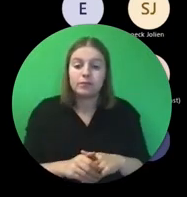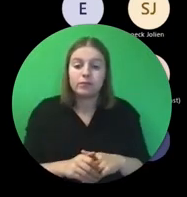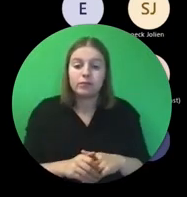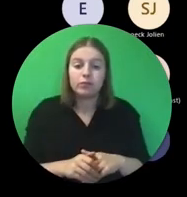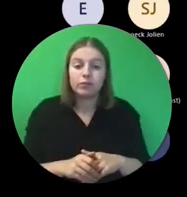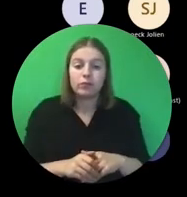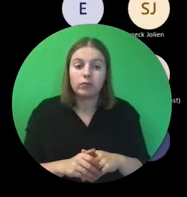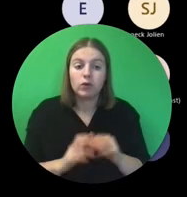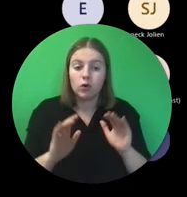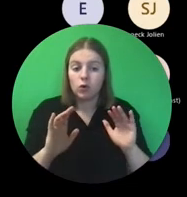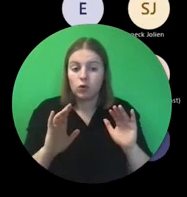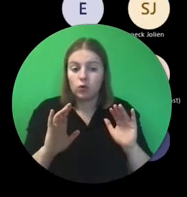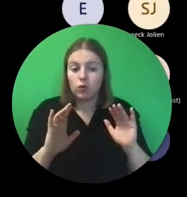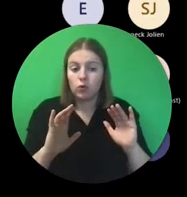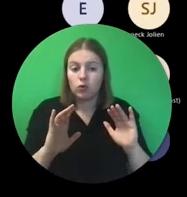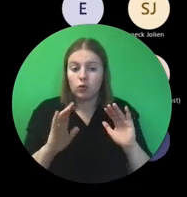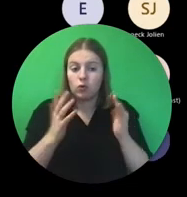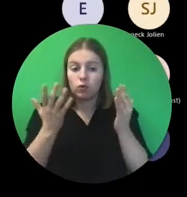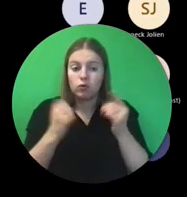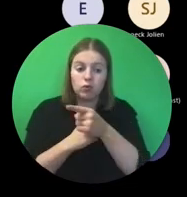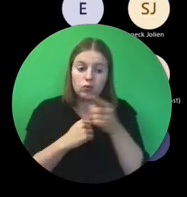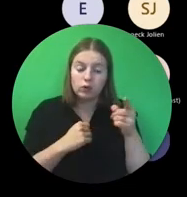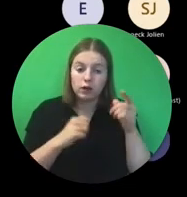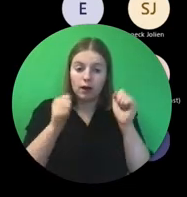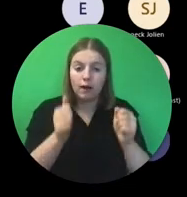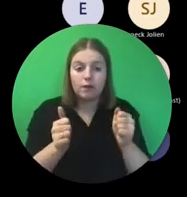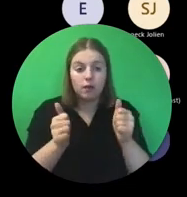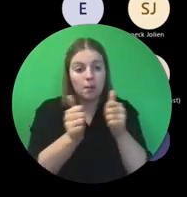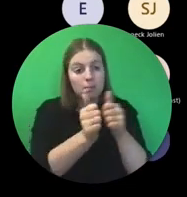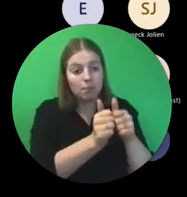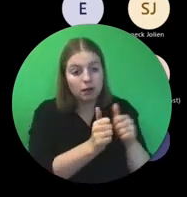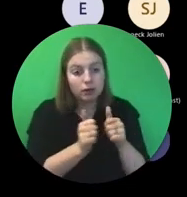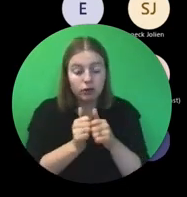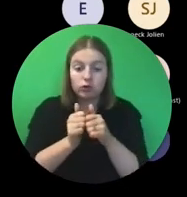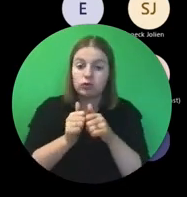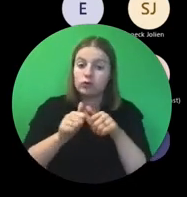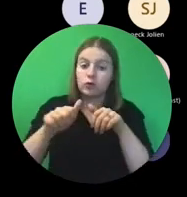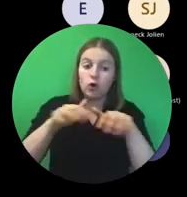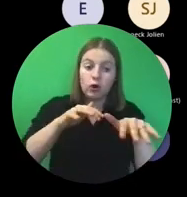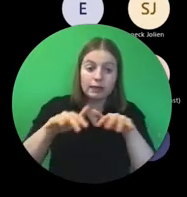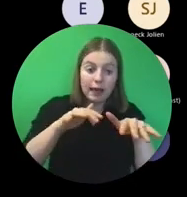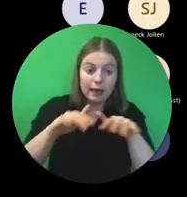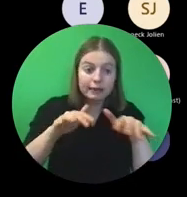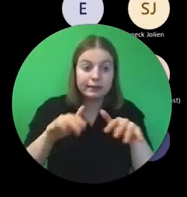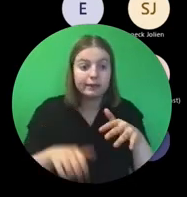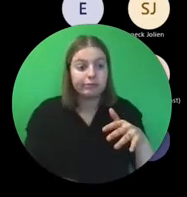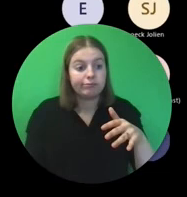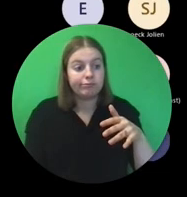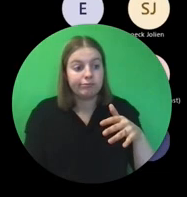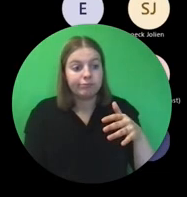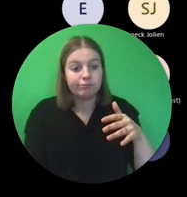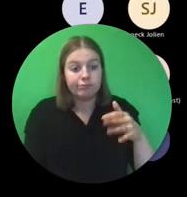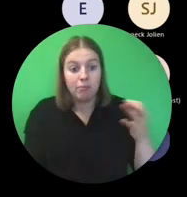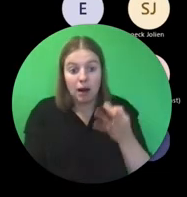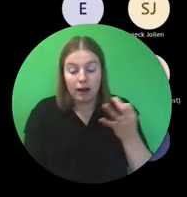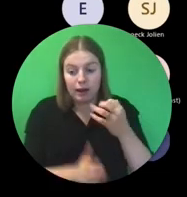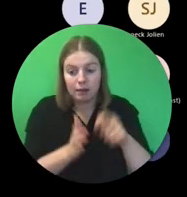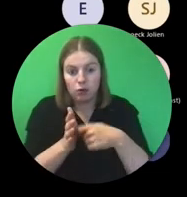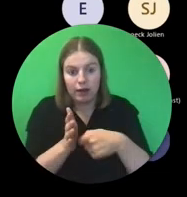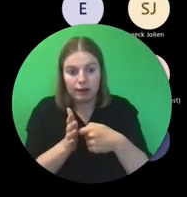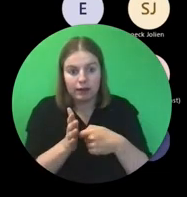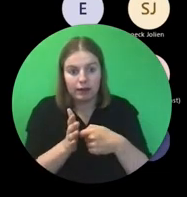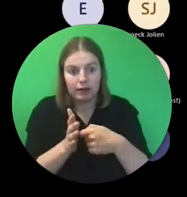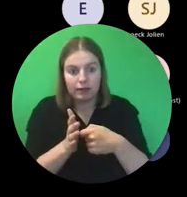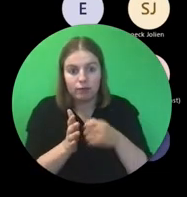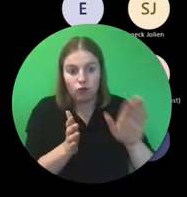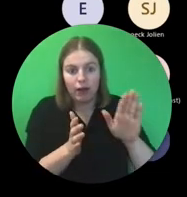stakeholders, organisaties die belang hebben bij je project, maar niet direct betrokken zijn.